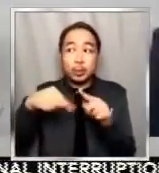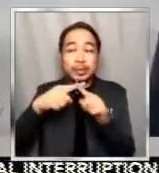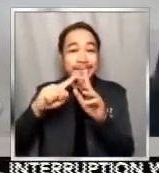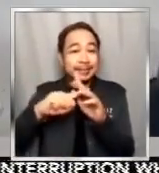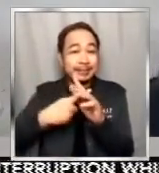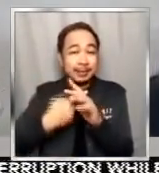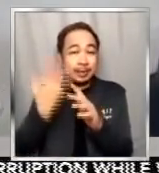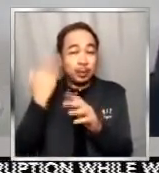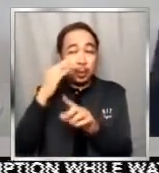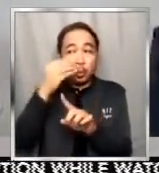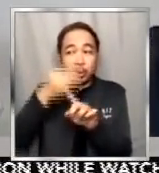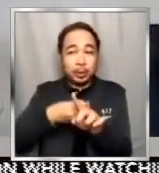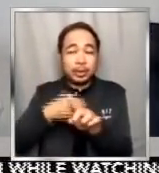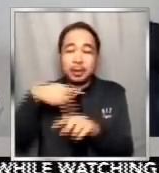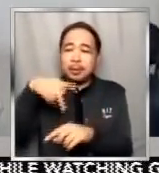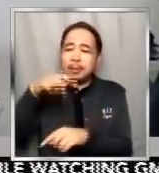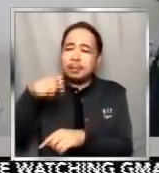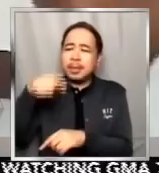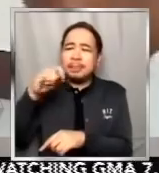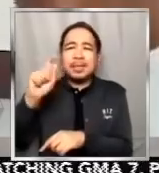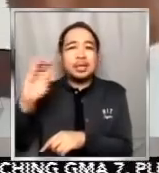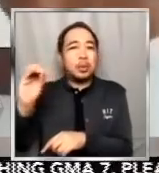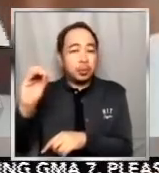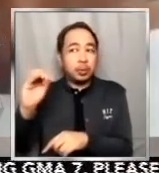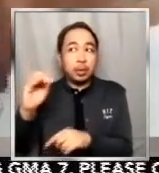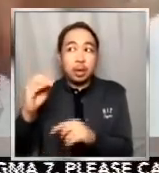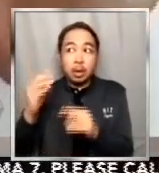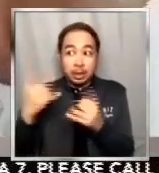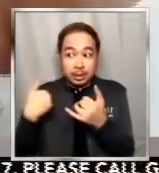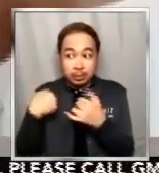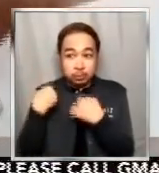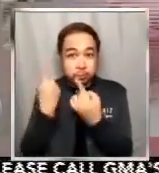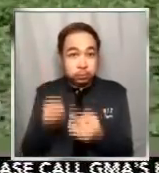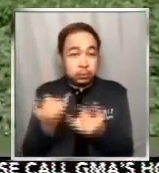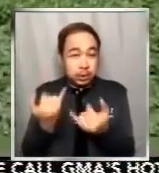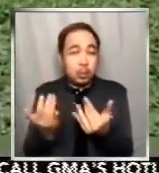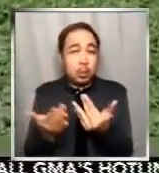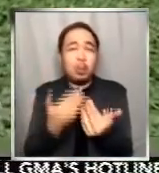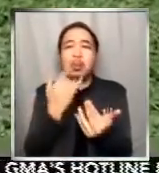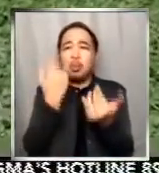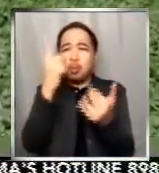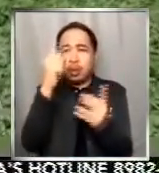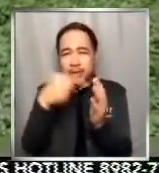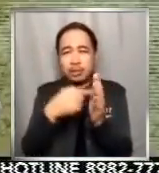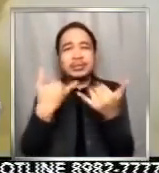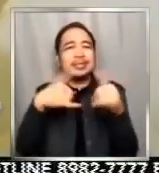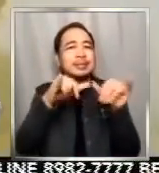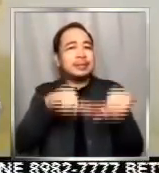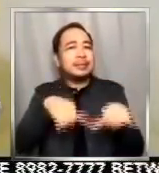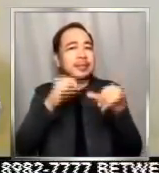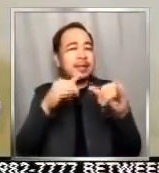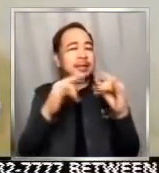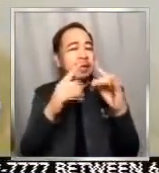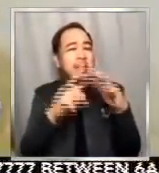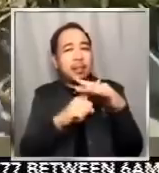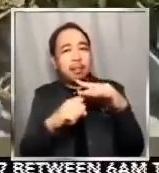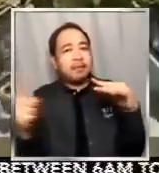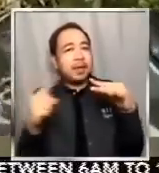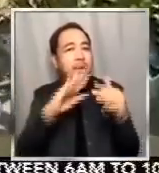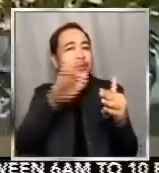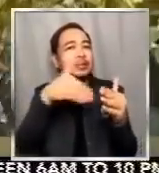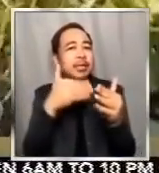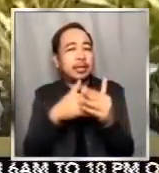Hanggang ngayon, halos isang libu pa ang mga nasa evacuation center at anim na barangay ang lubog pa rin sa baha.